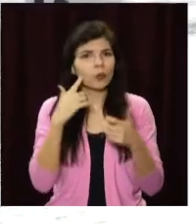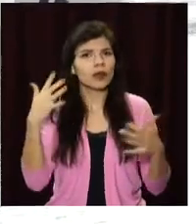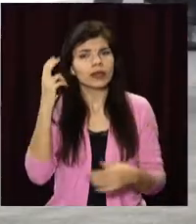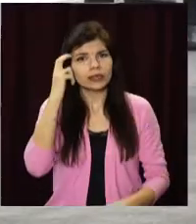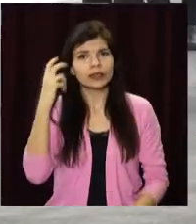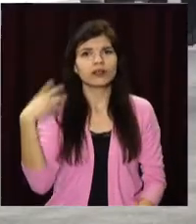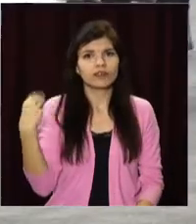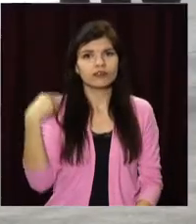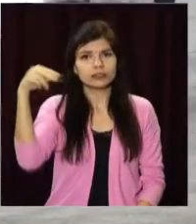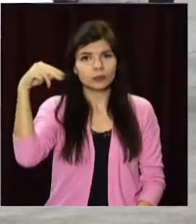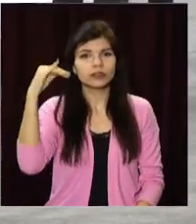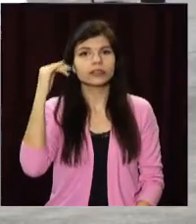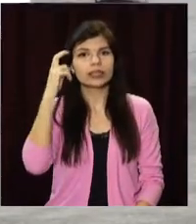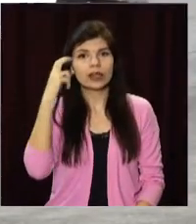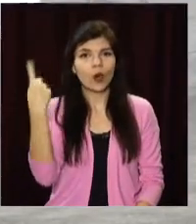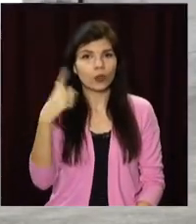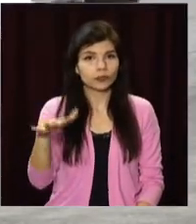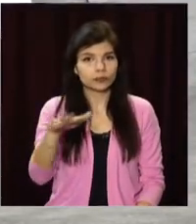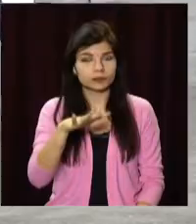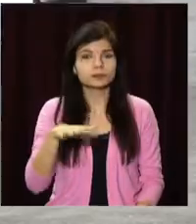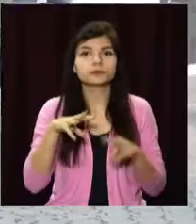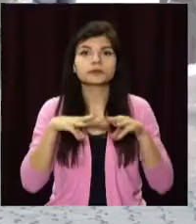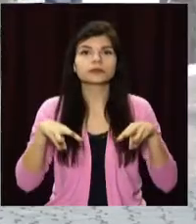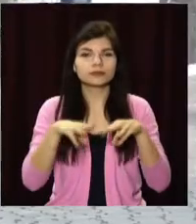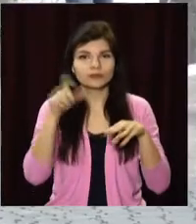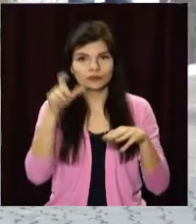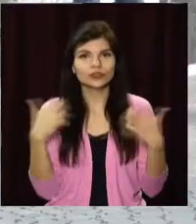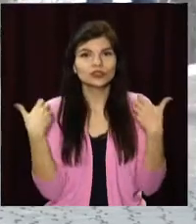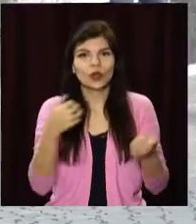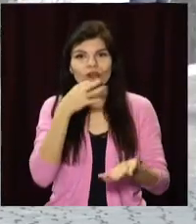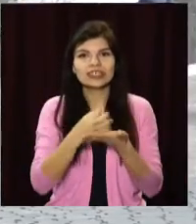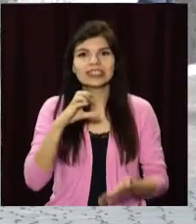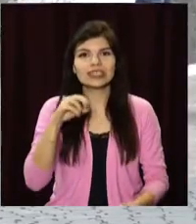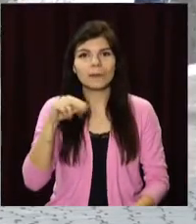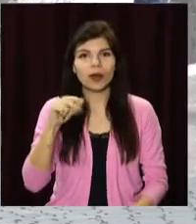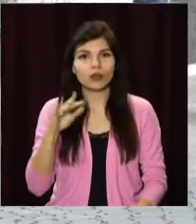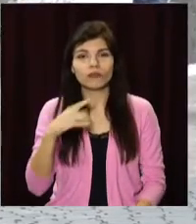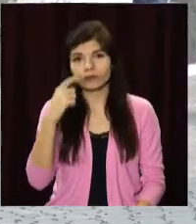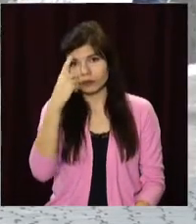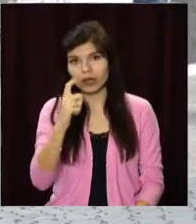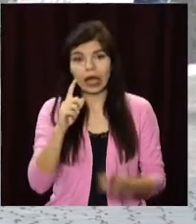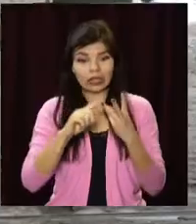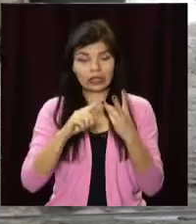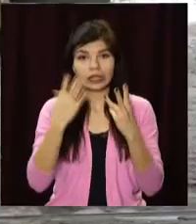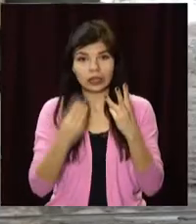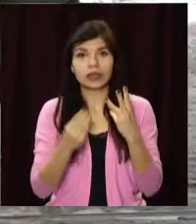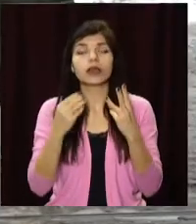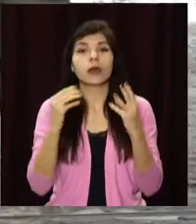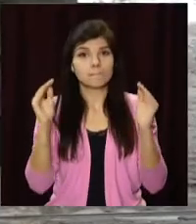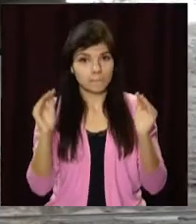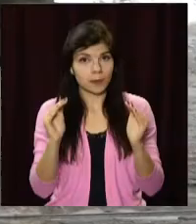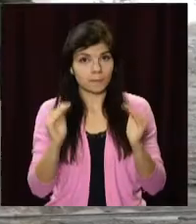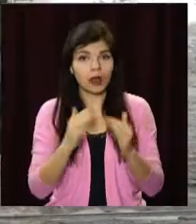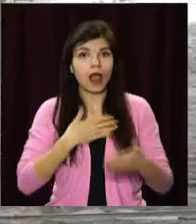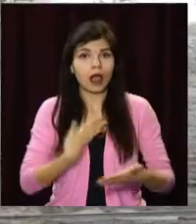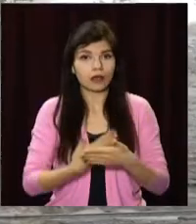столиці, Львівській, Запорізькій та Київській областях. Міністр охорони здоров'я Максим Степанов зазначив, що в країні третій день поспіль зменшується